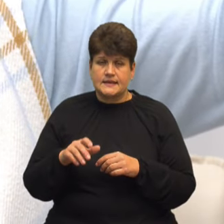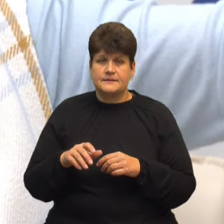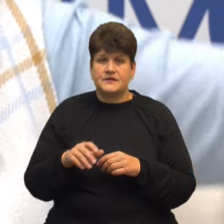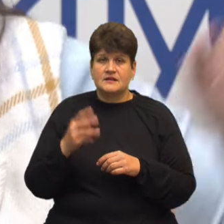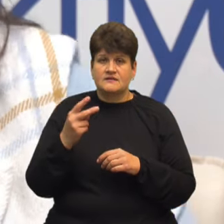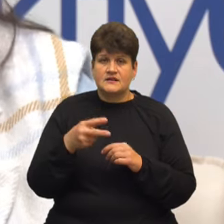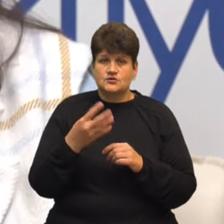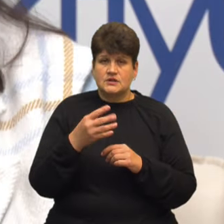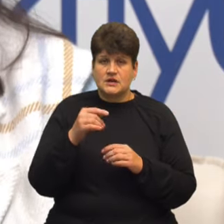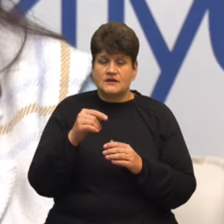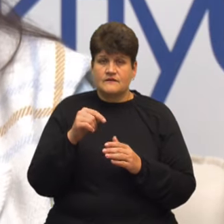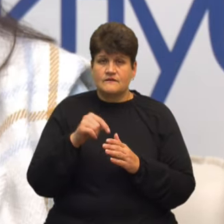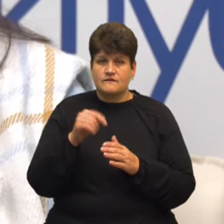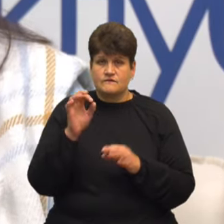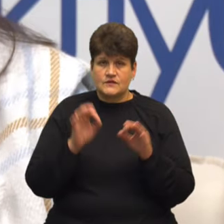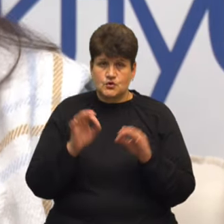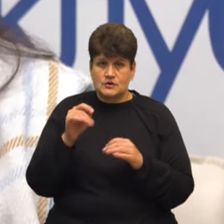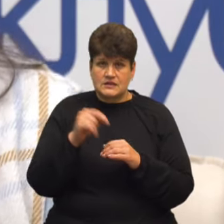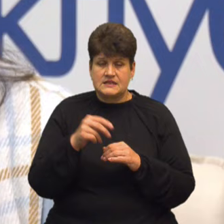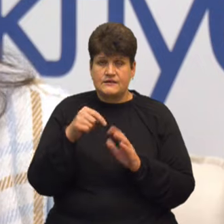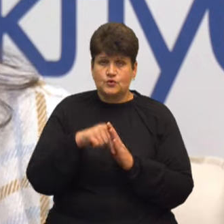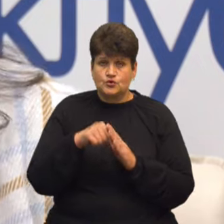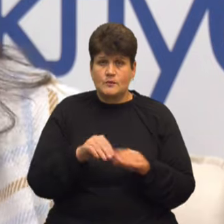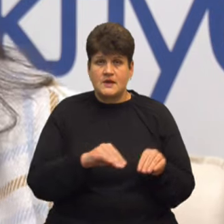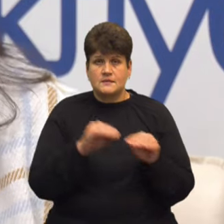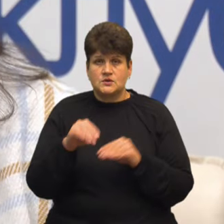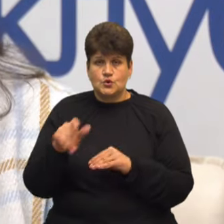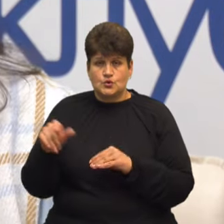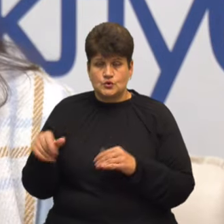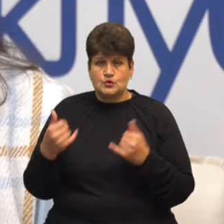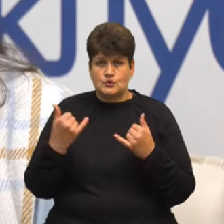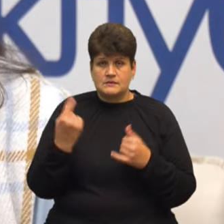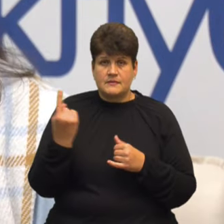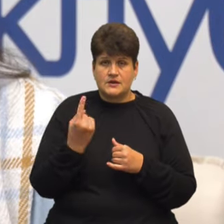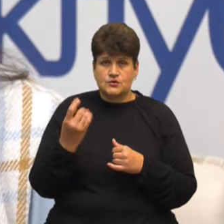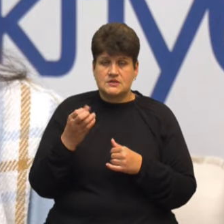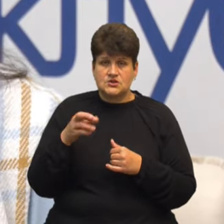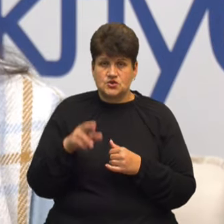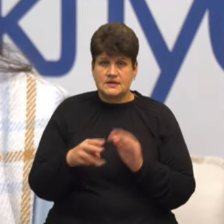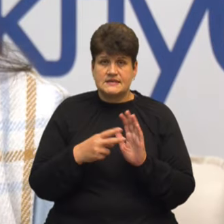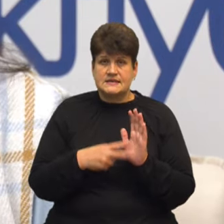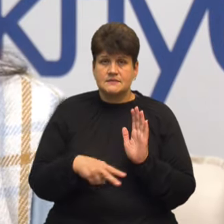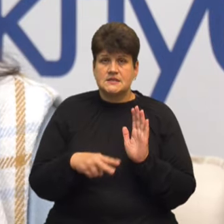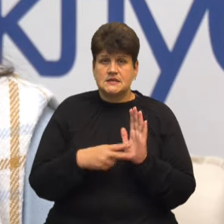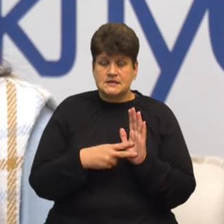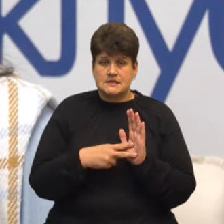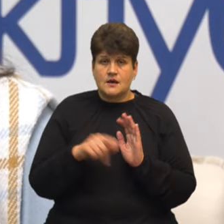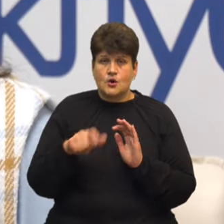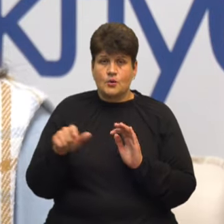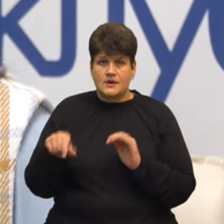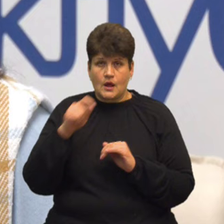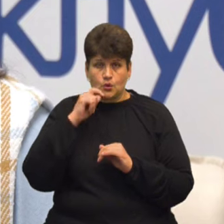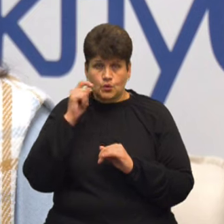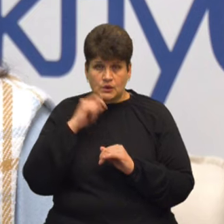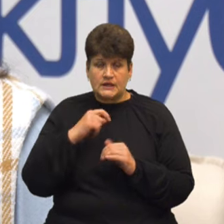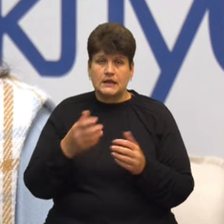них – це внутрішньопереміщені особи На сьогодні, з 1 січня, 77 громадян України